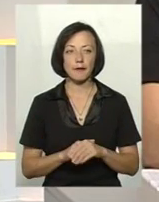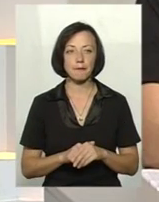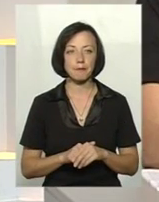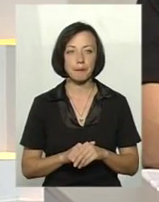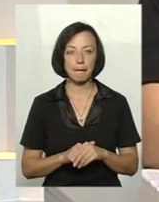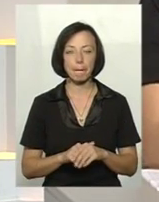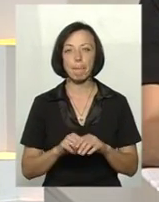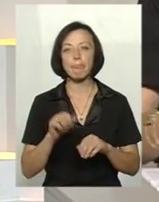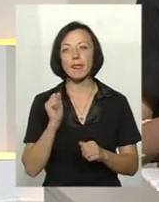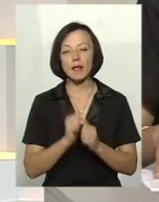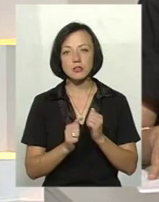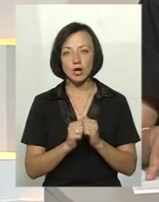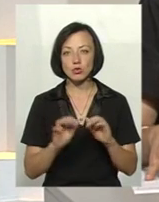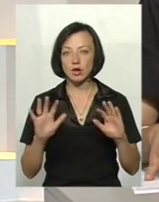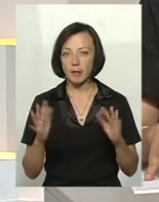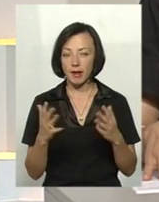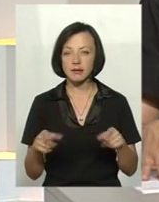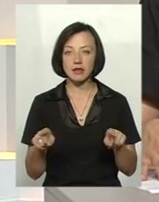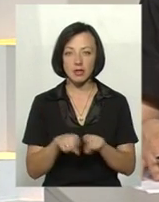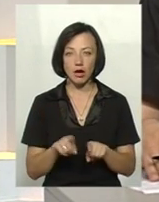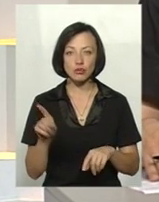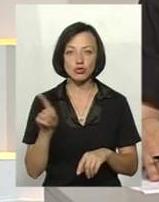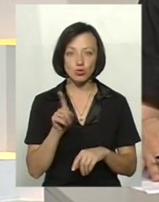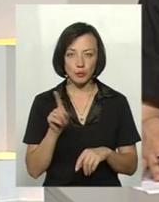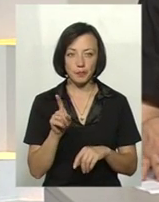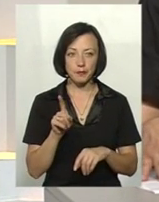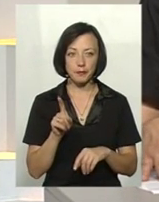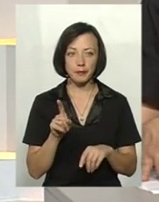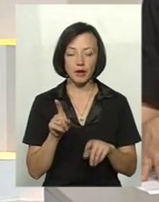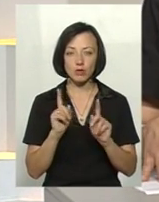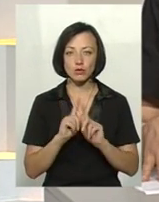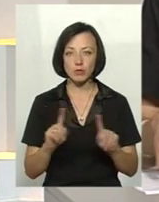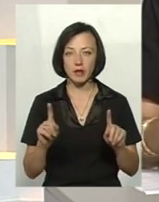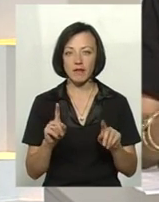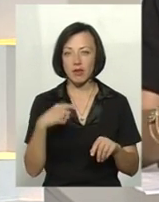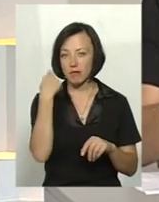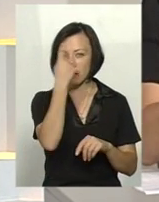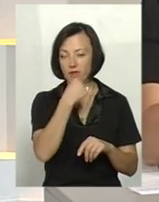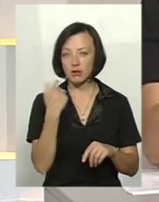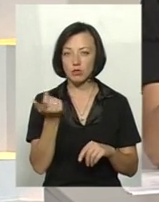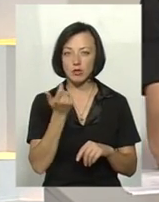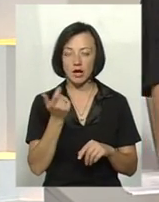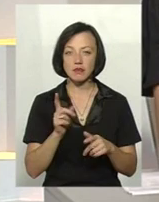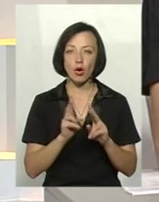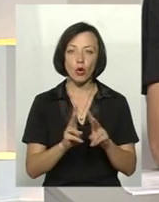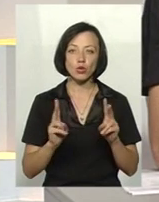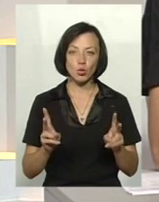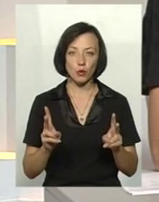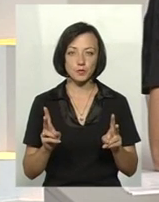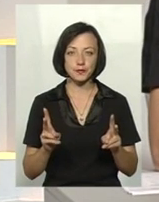трапляється так, ну, ніде, діти, що особливо в приватних господарствах, ось ті, хто